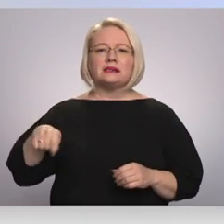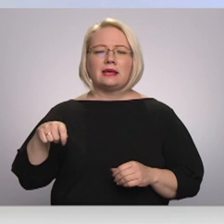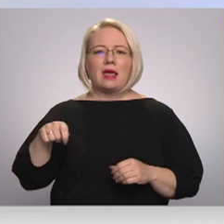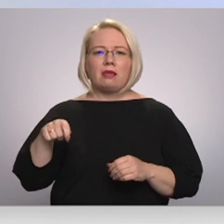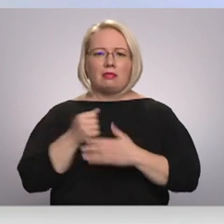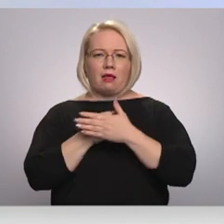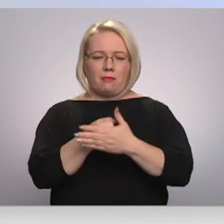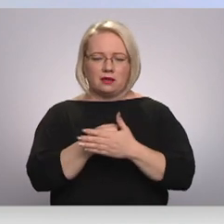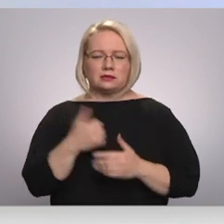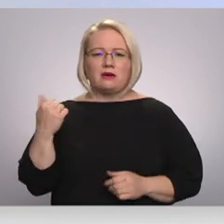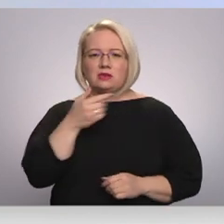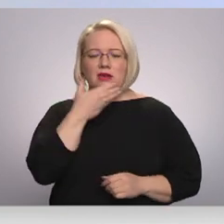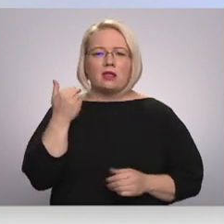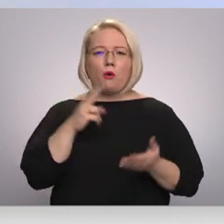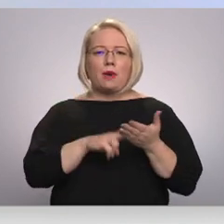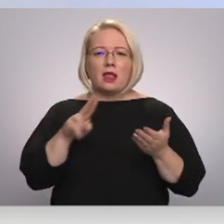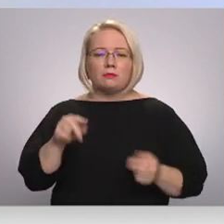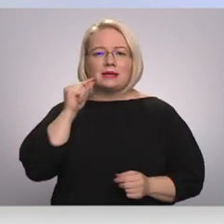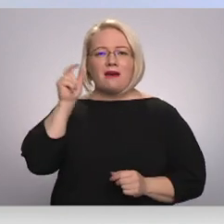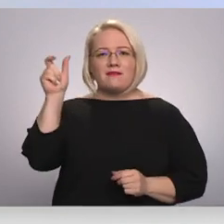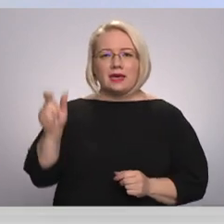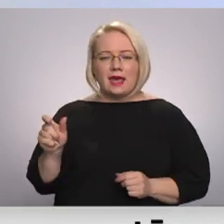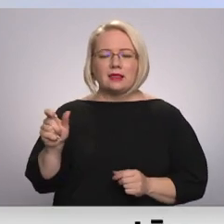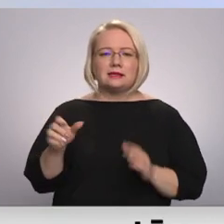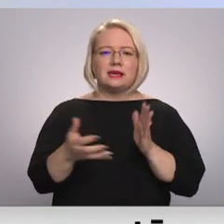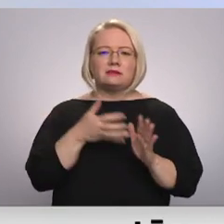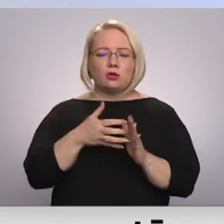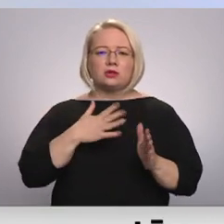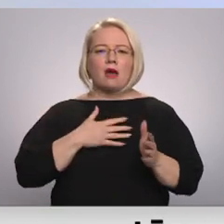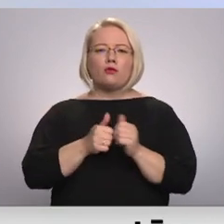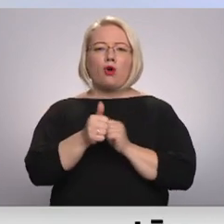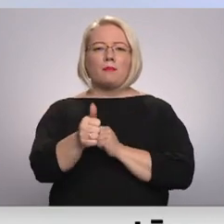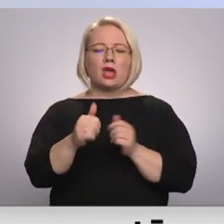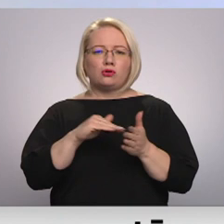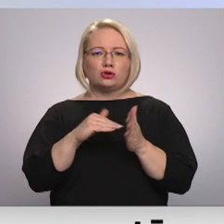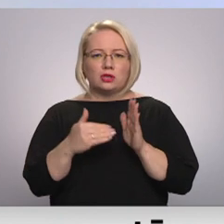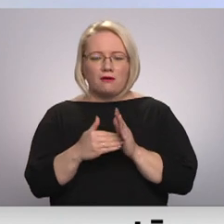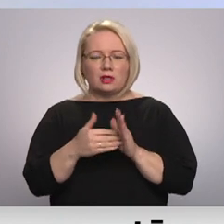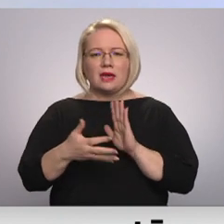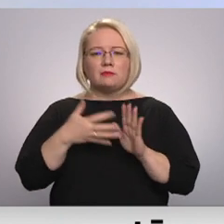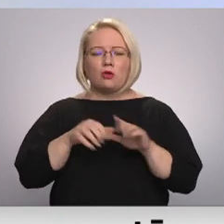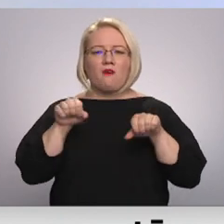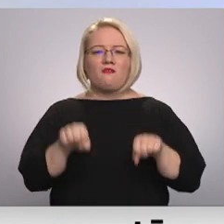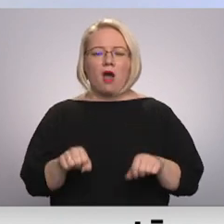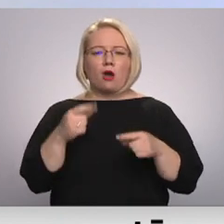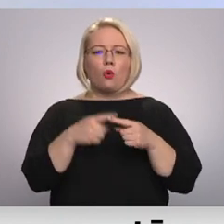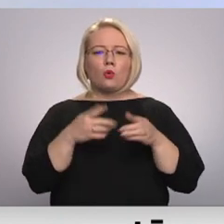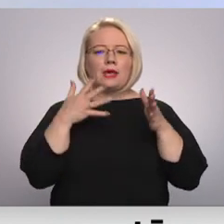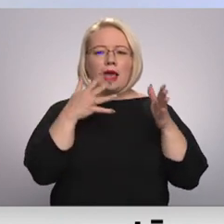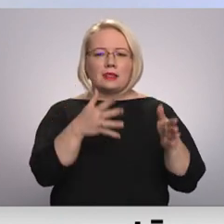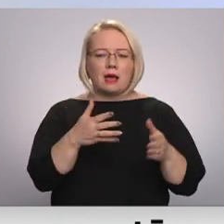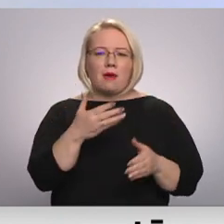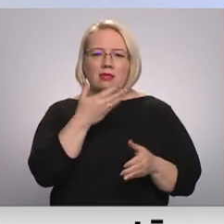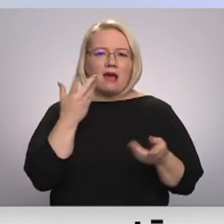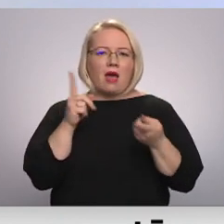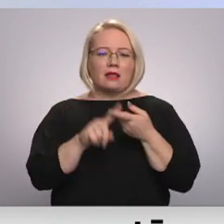izmantojot savu dominējošo stāvokli, izmantojot varu un ietekmi neatkarīgi